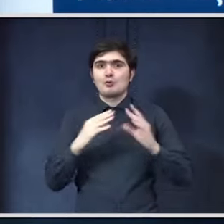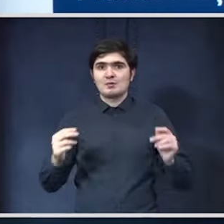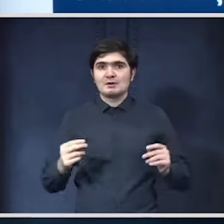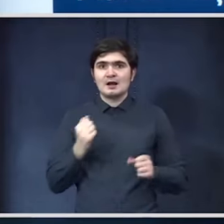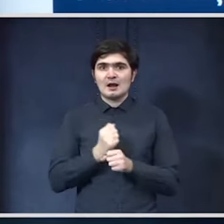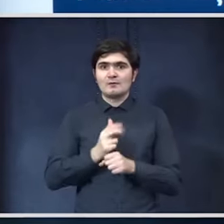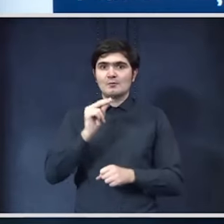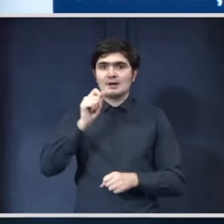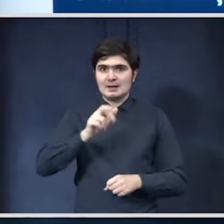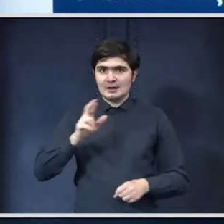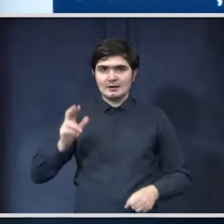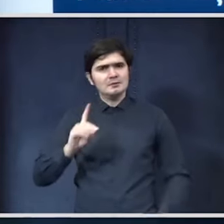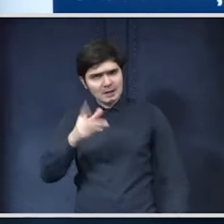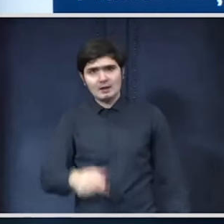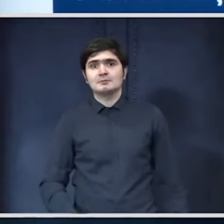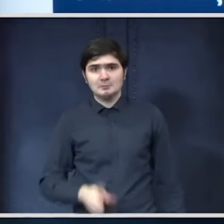PNRR? Da